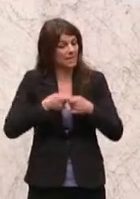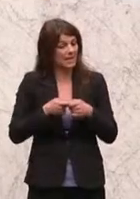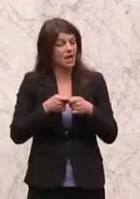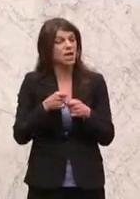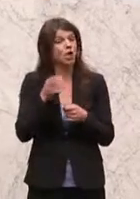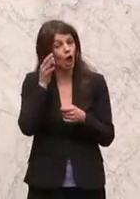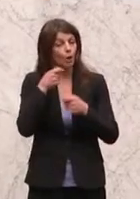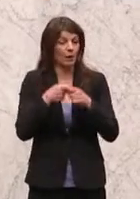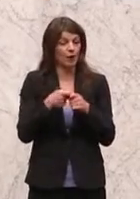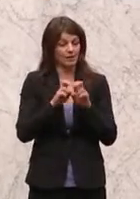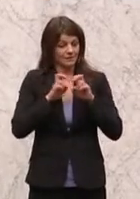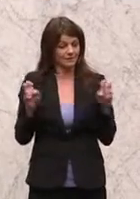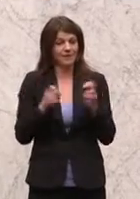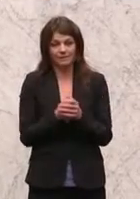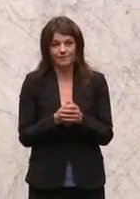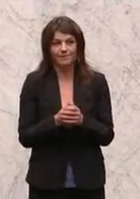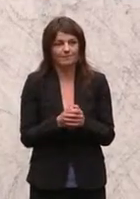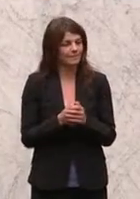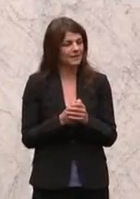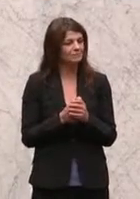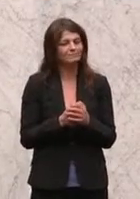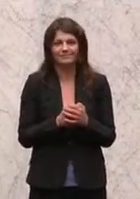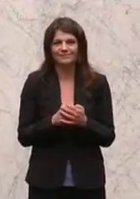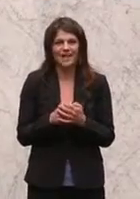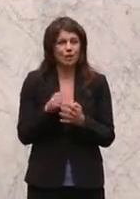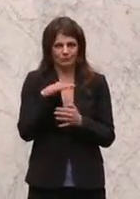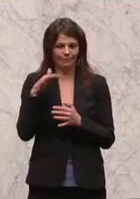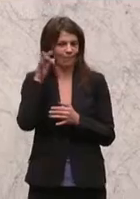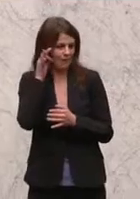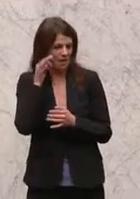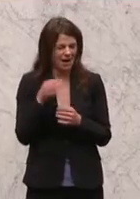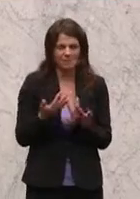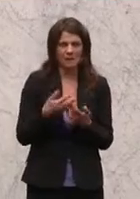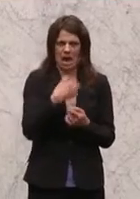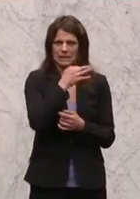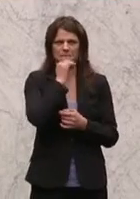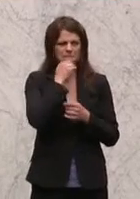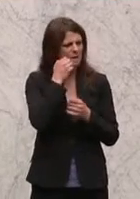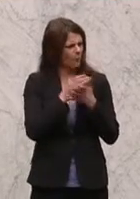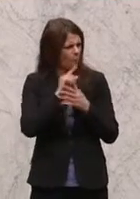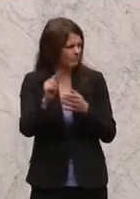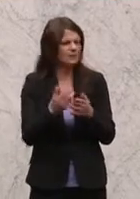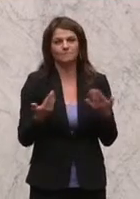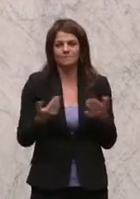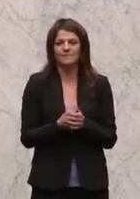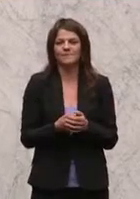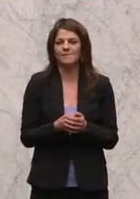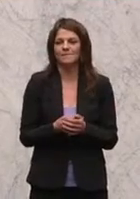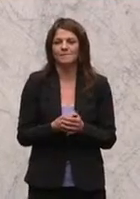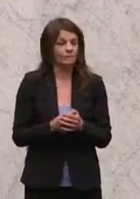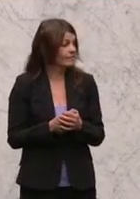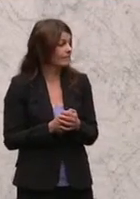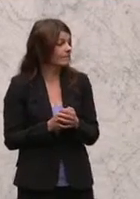Regierungsmitgliederinnen und liebes Regierungsmitglied, ich glaube, die Männer sind schon weg. Ja, ich will gar nicht auf die Defizite